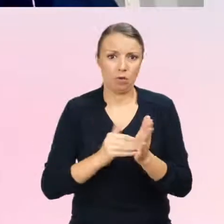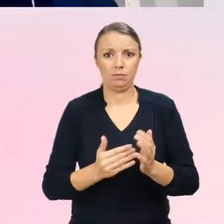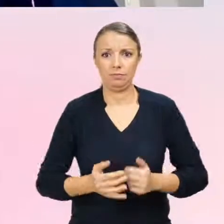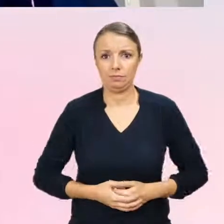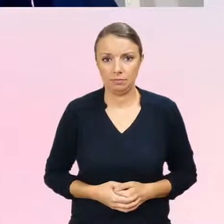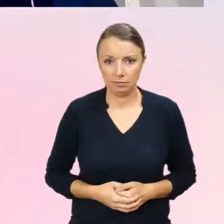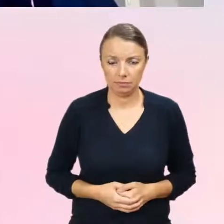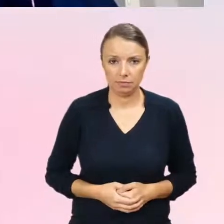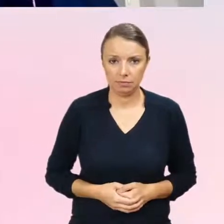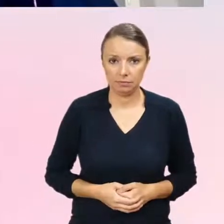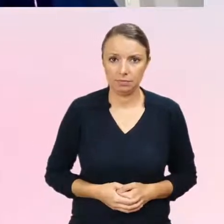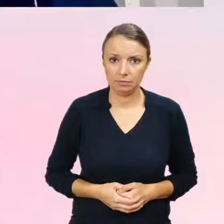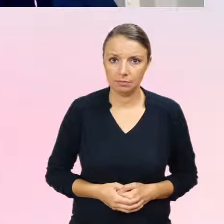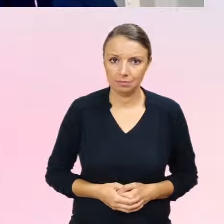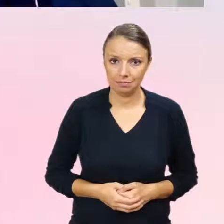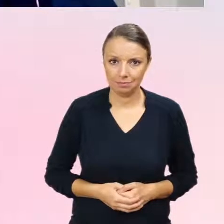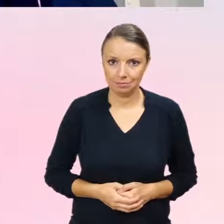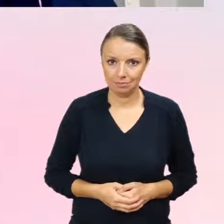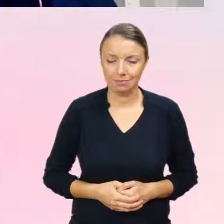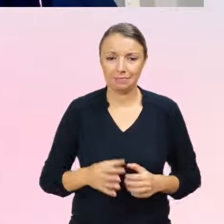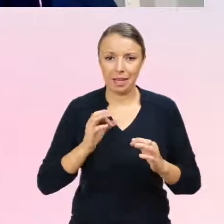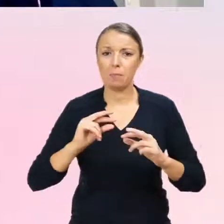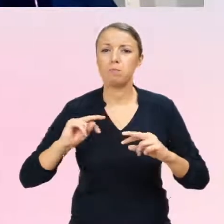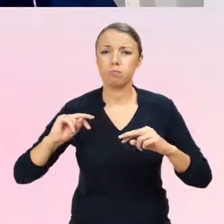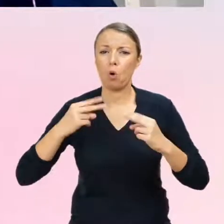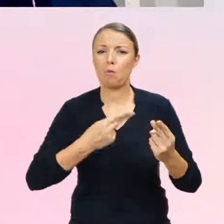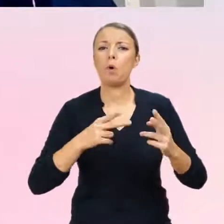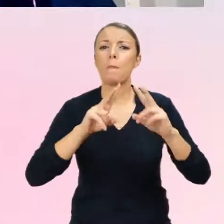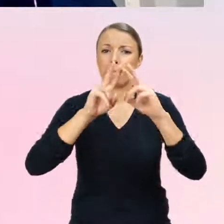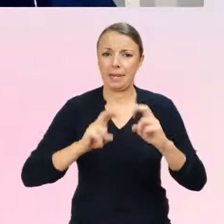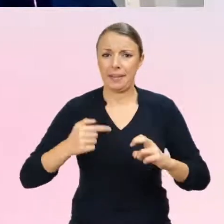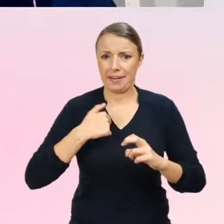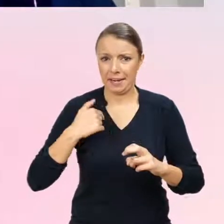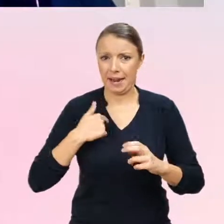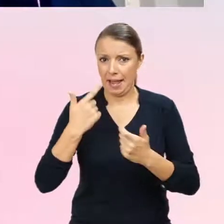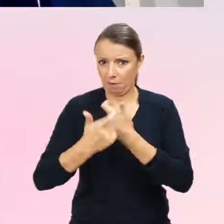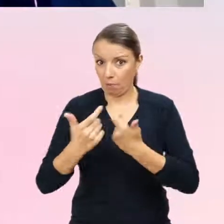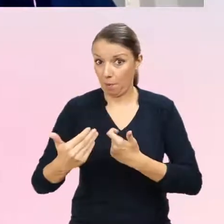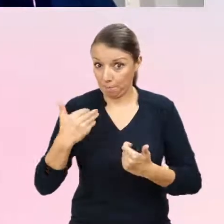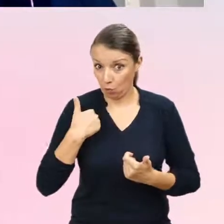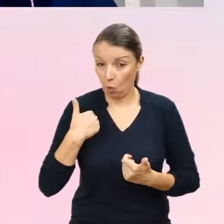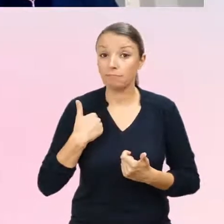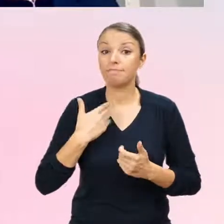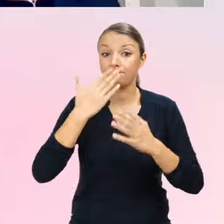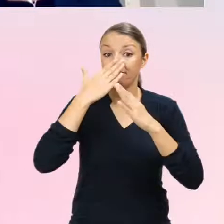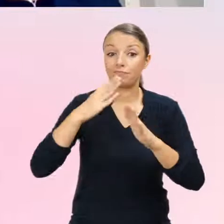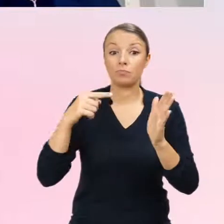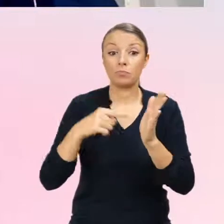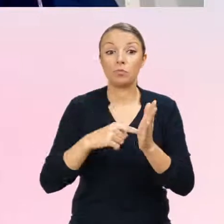Zobaczmy jeszcze, wracam tutaj znowu do badania, które prowadziłam. Zobaczmy, co w tym badaniu na 116